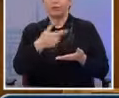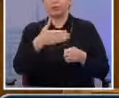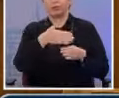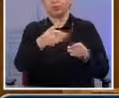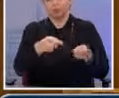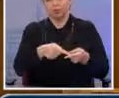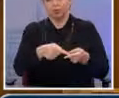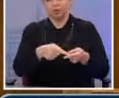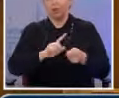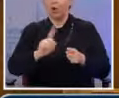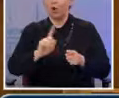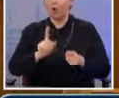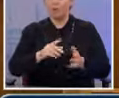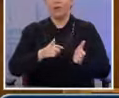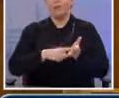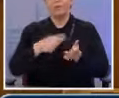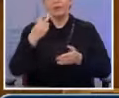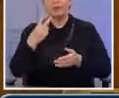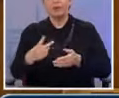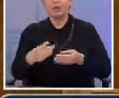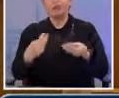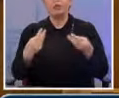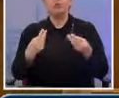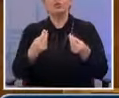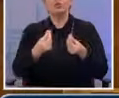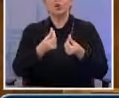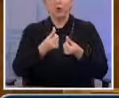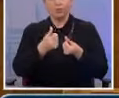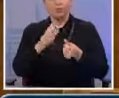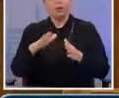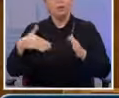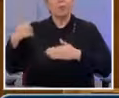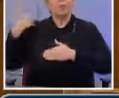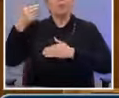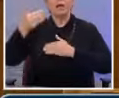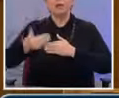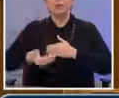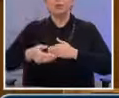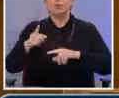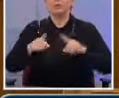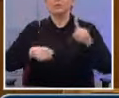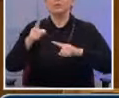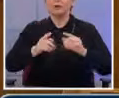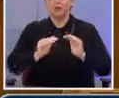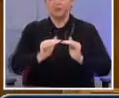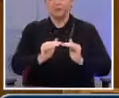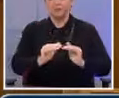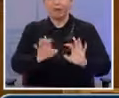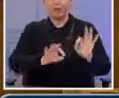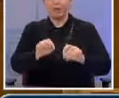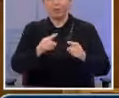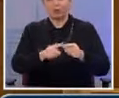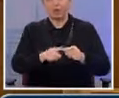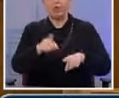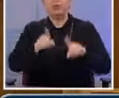μία από αυτές τις διαδικασίες αξιοποίησης των έως τώρα αδρανών ή και ζημιουγόνων περιουσιακών στοιχείων